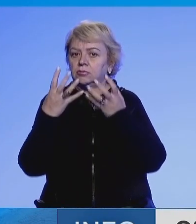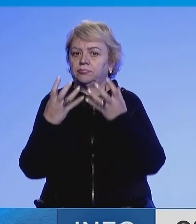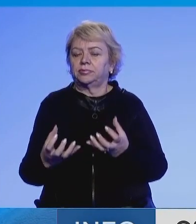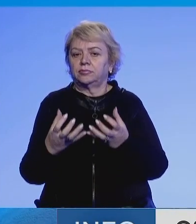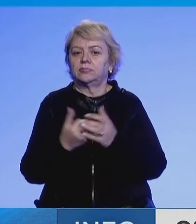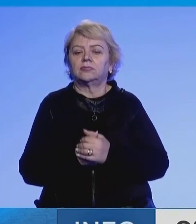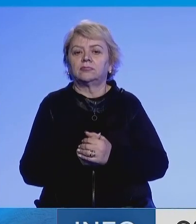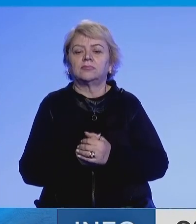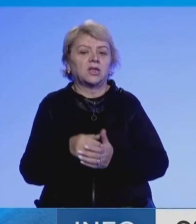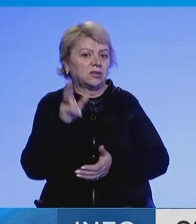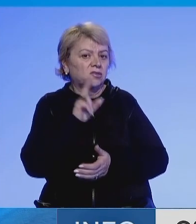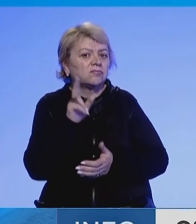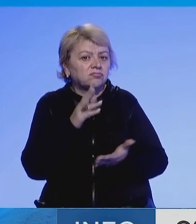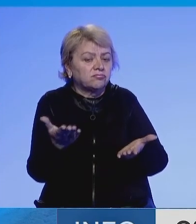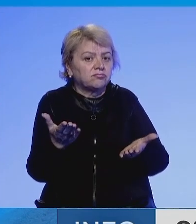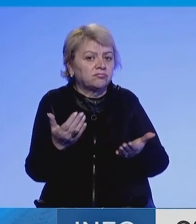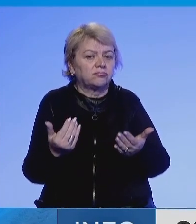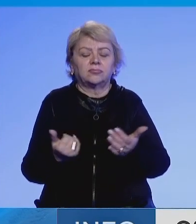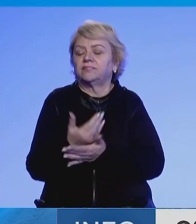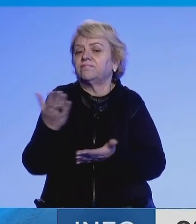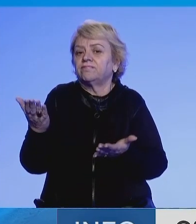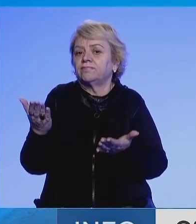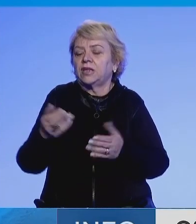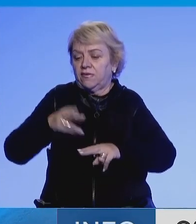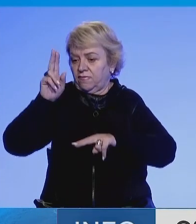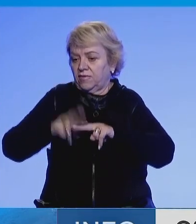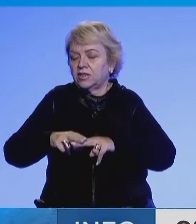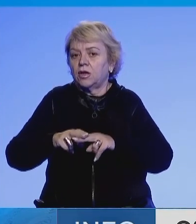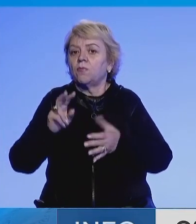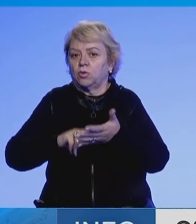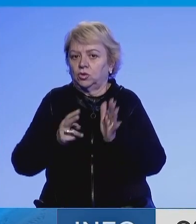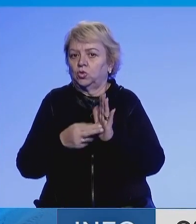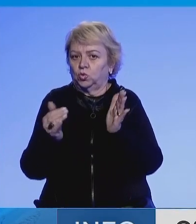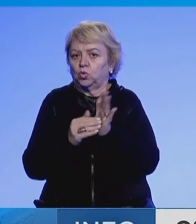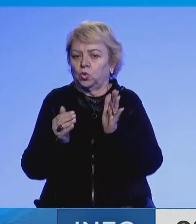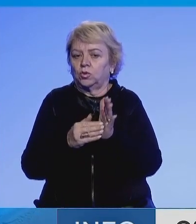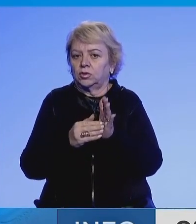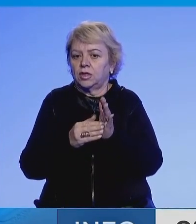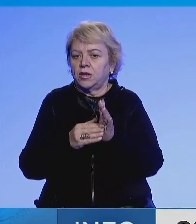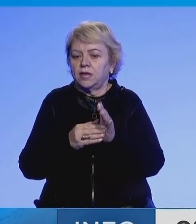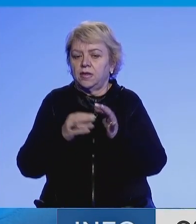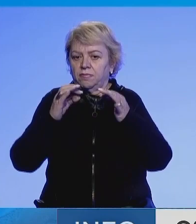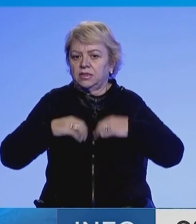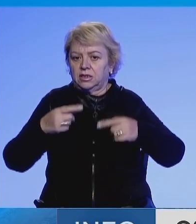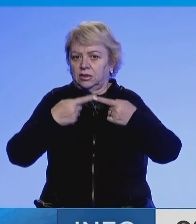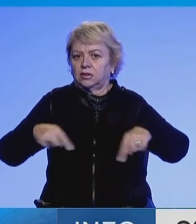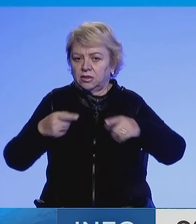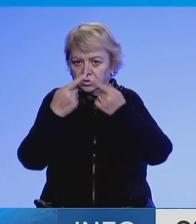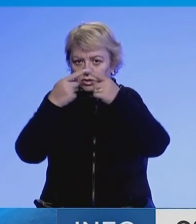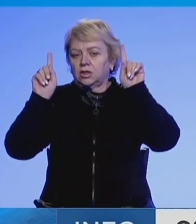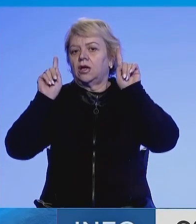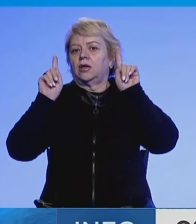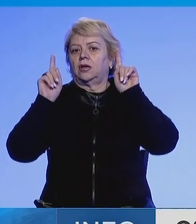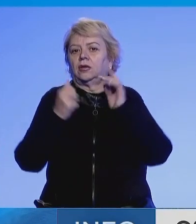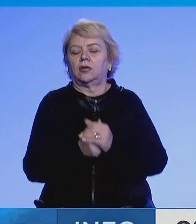teknikaliteteve të reja dhe se vendimaria politike duhet të ndodhë gjatë presidencës qeke ndërka qyria në fuqi